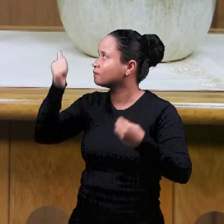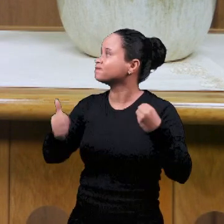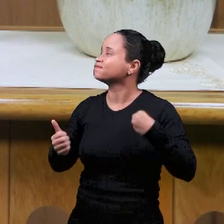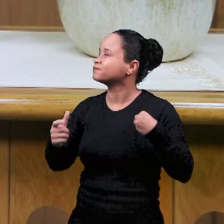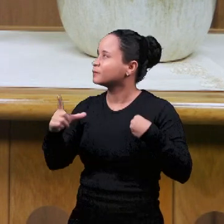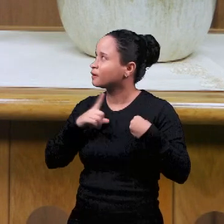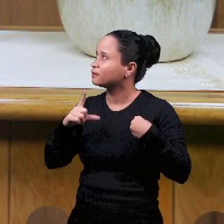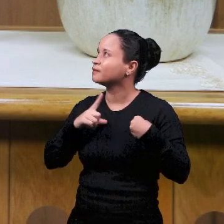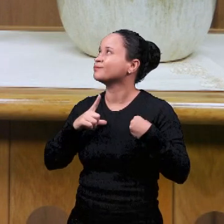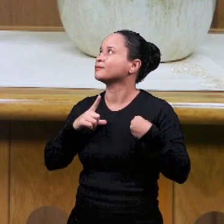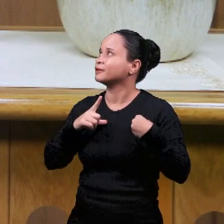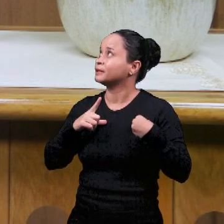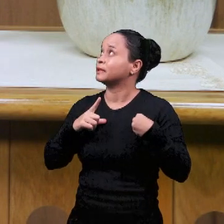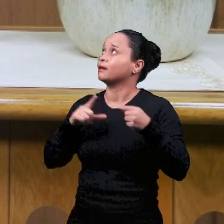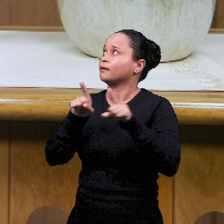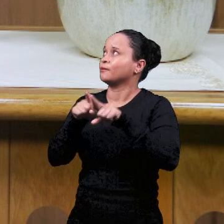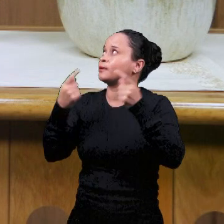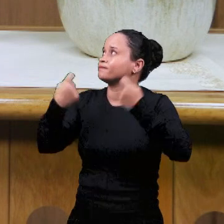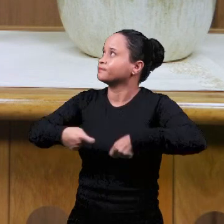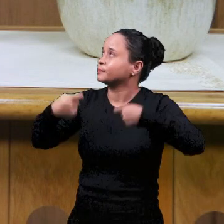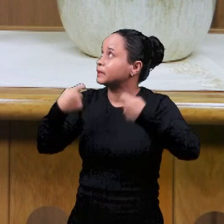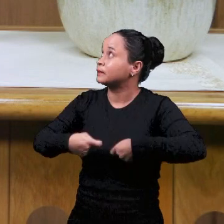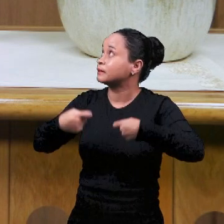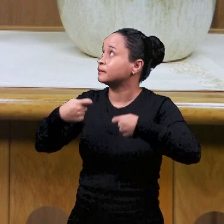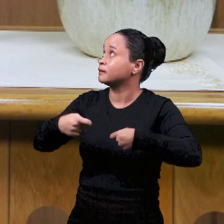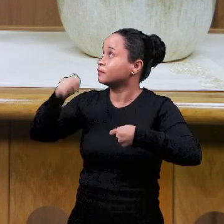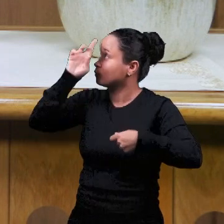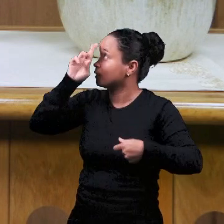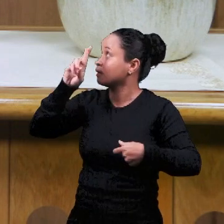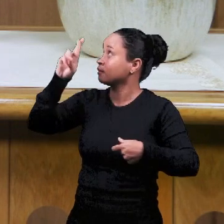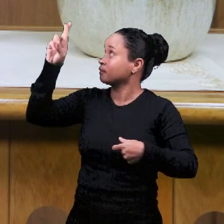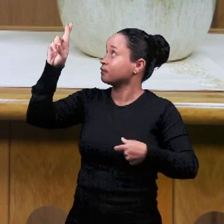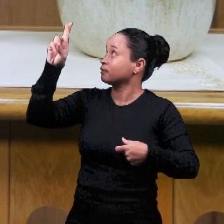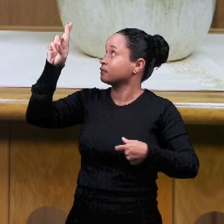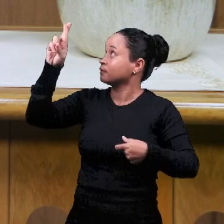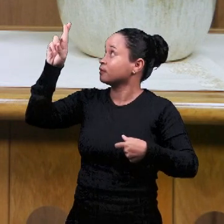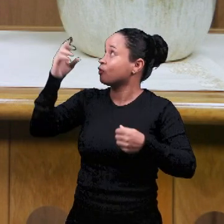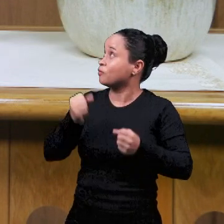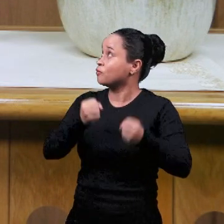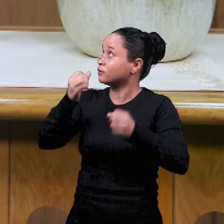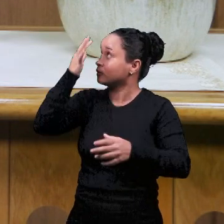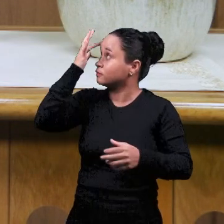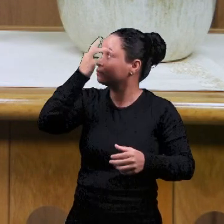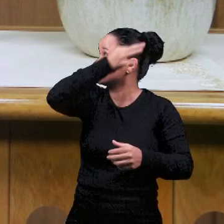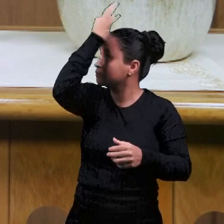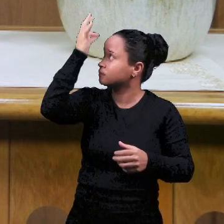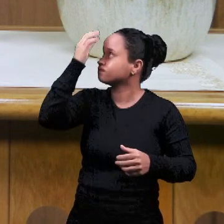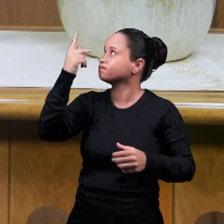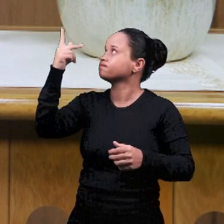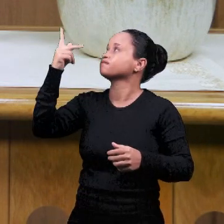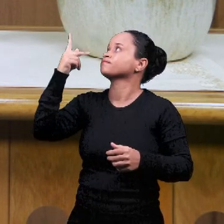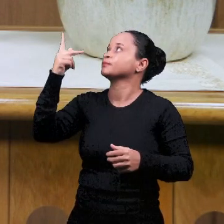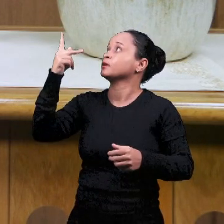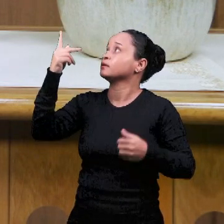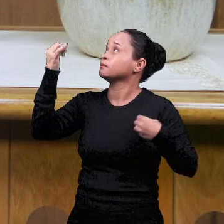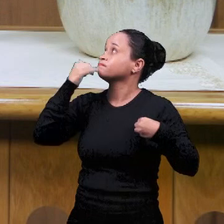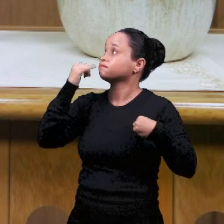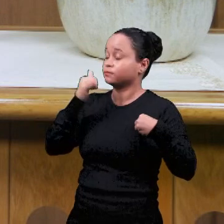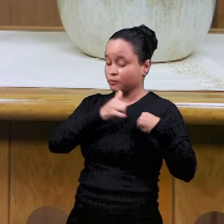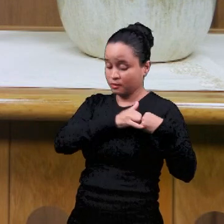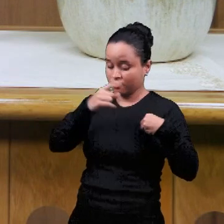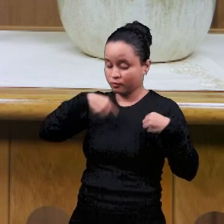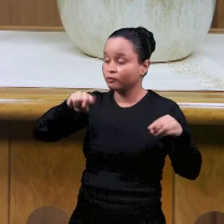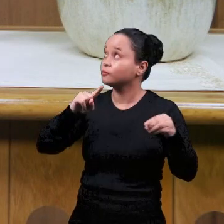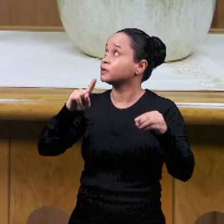наш и нужду, которую мы имеем, чтобы быть омыты кровью Иисуса Христа, силой Святого